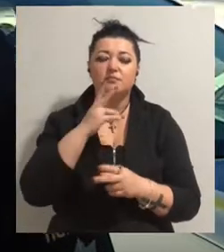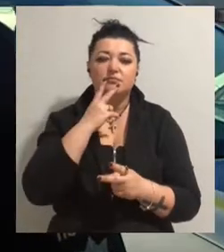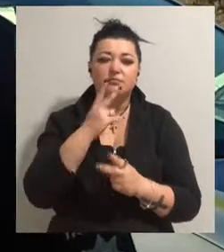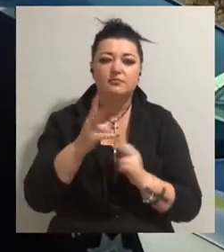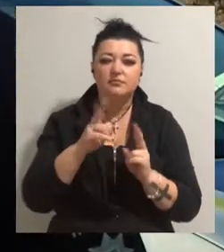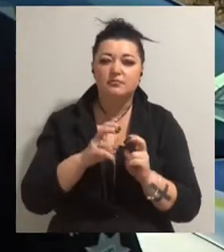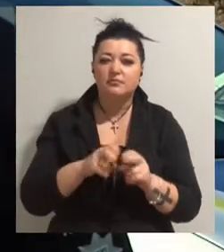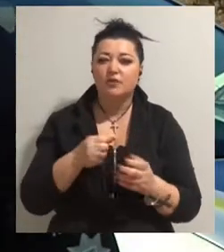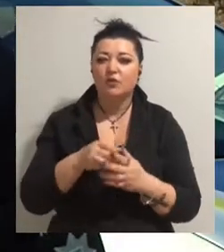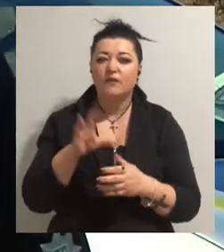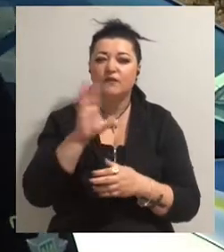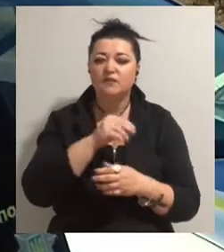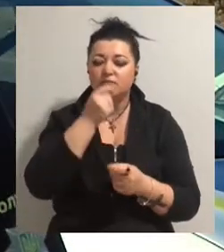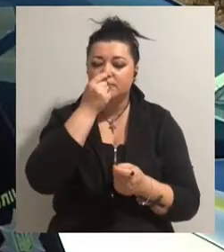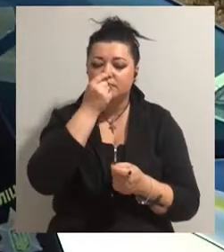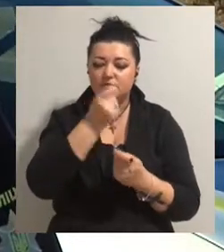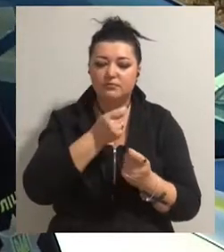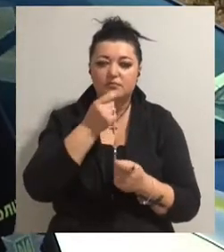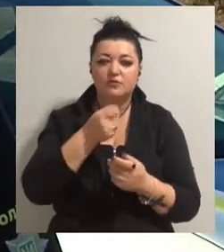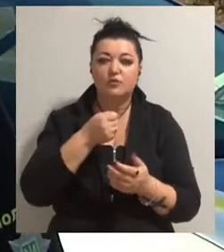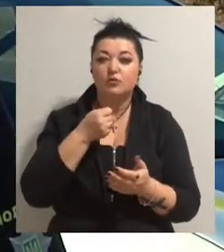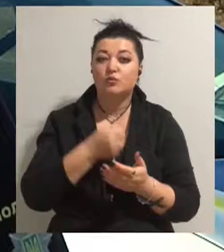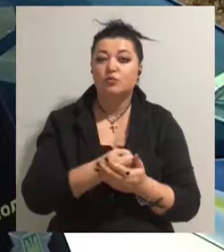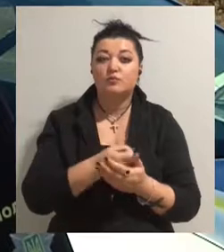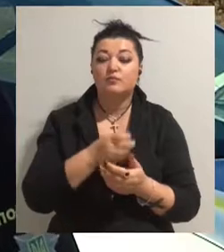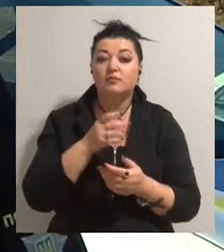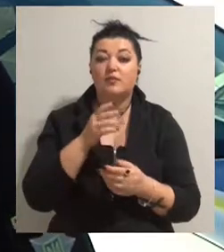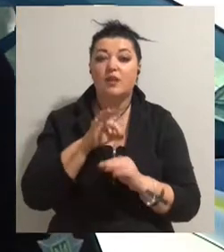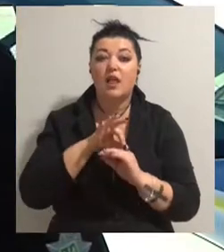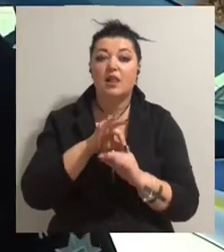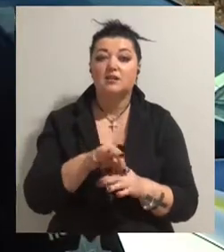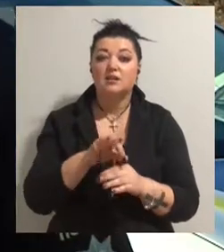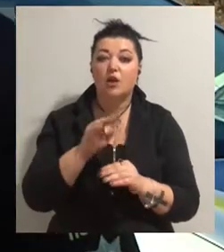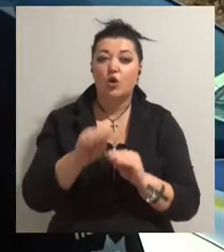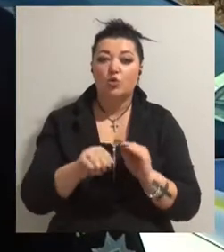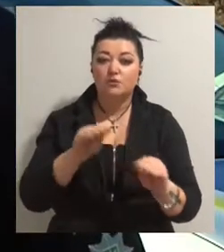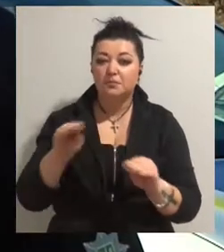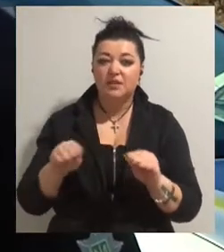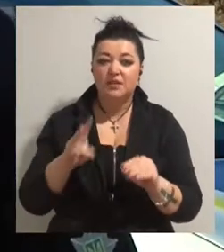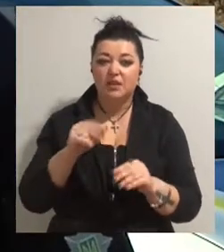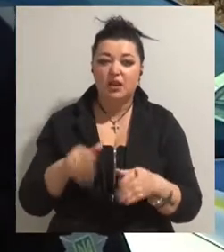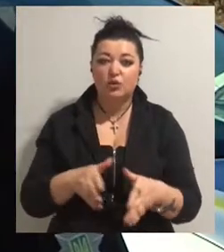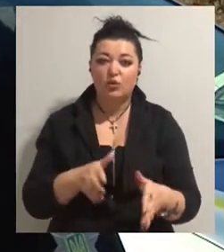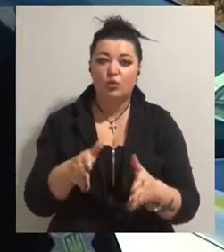дрібниць, від нанесення розмітки на дорозі до